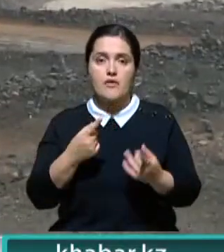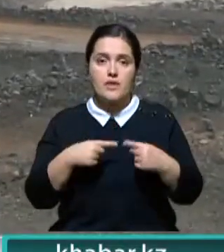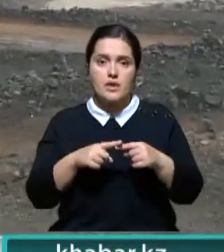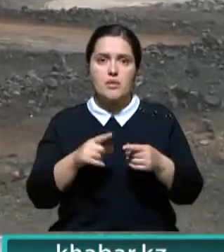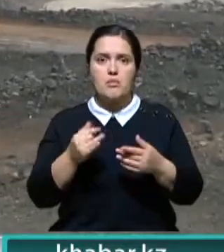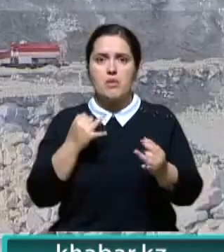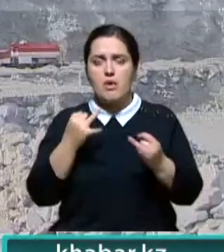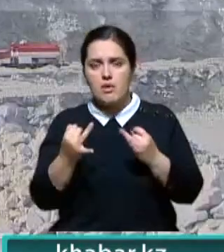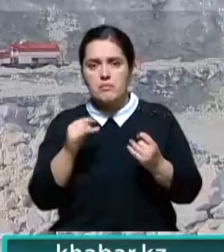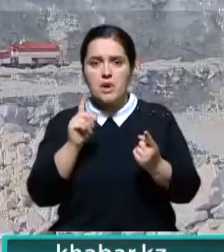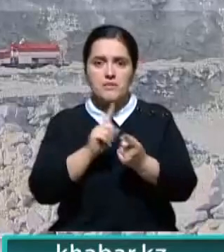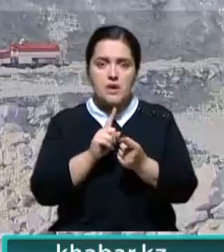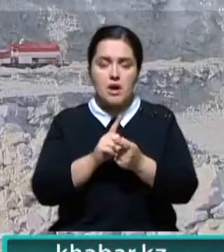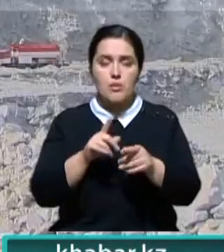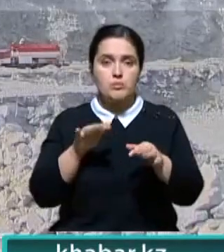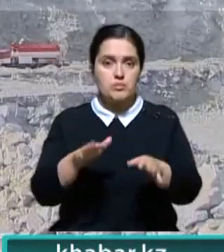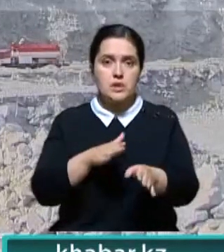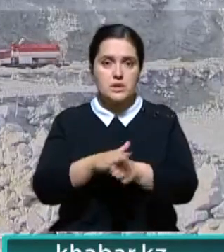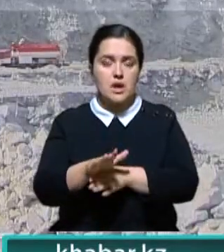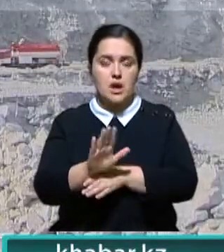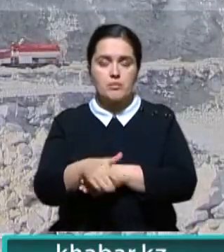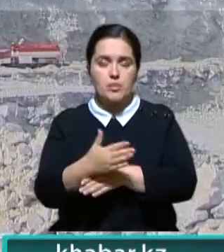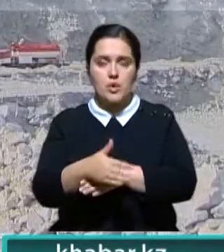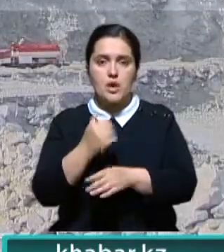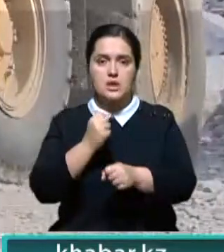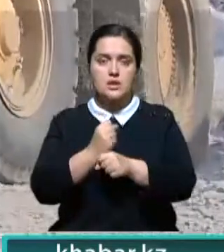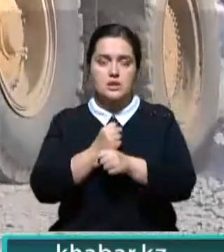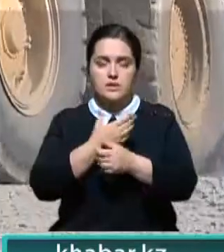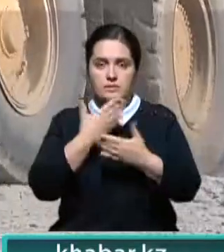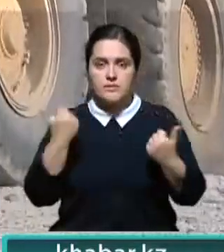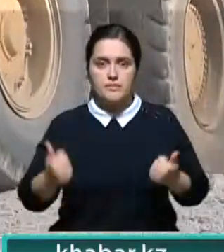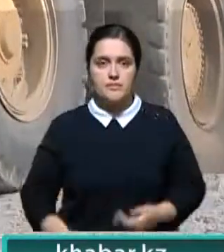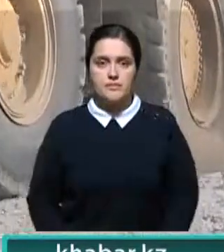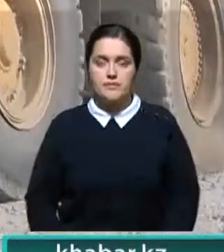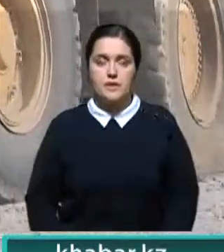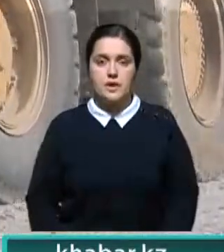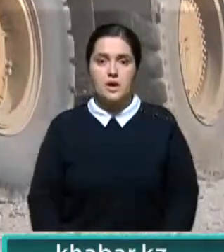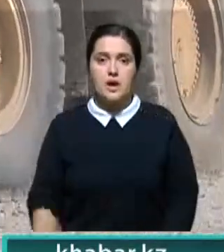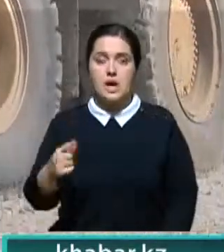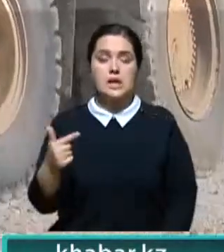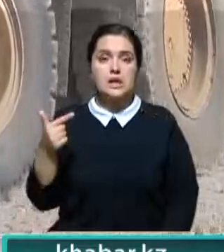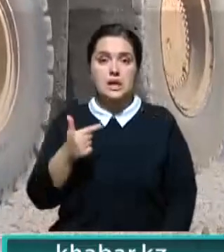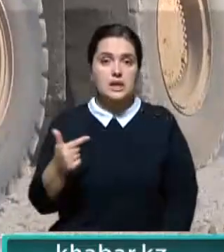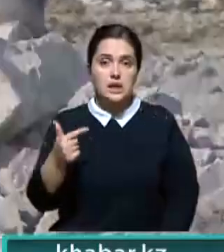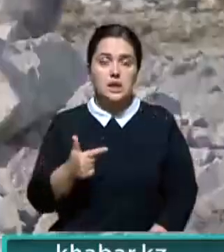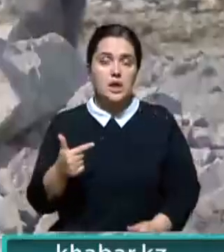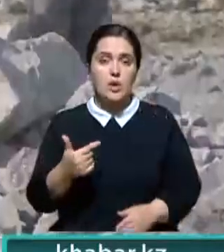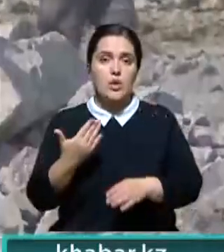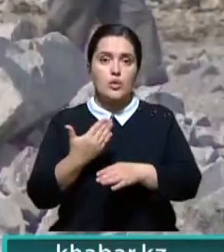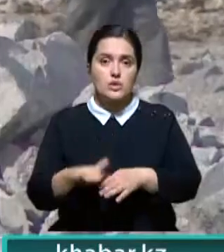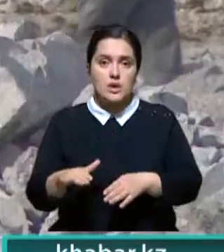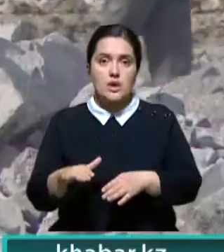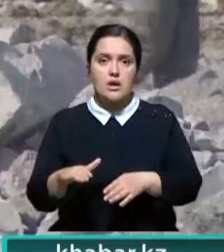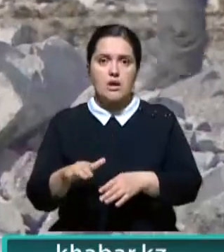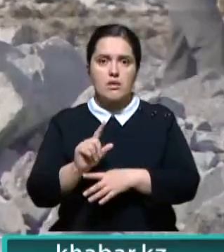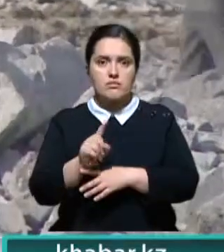совещаться, встречаться кулуарно и давать возможность обогащаться одним и тем же. Не секрет, что геологическая отрасль страны на сегодня